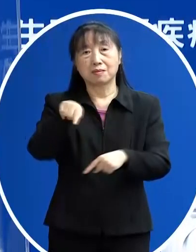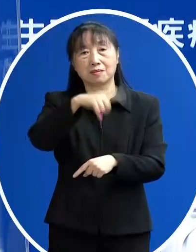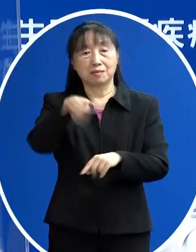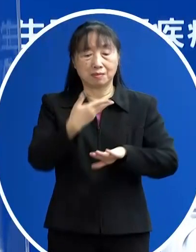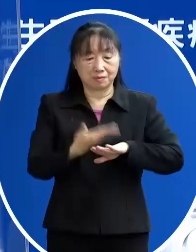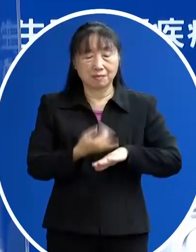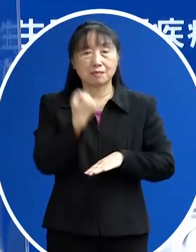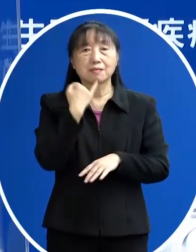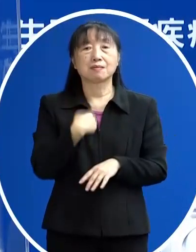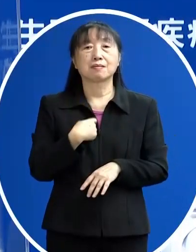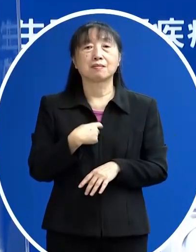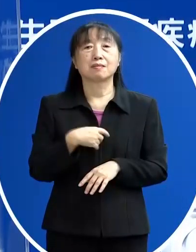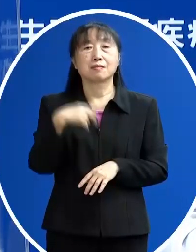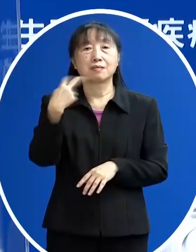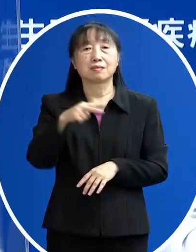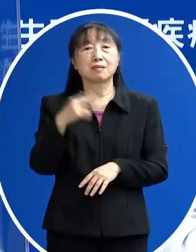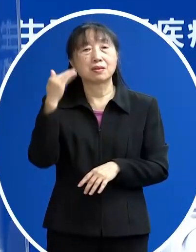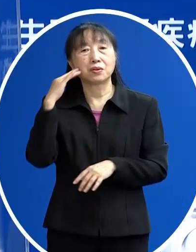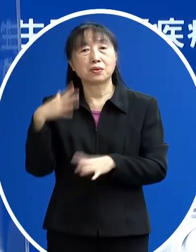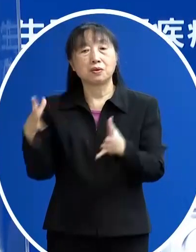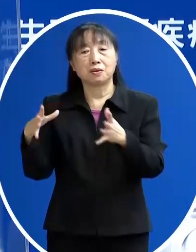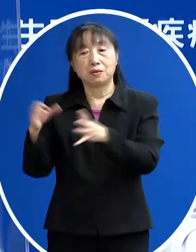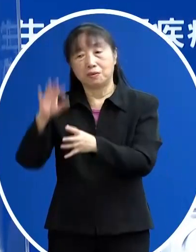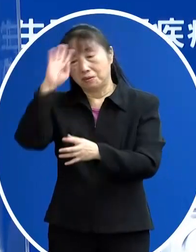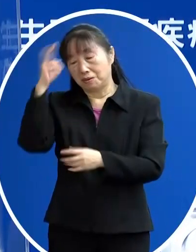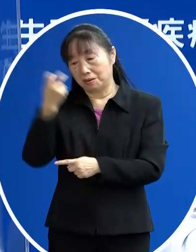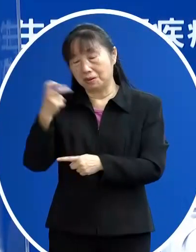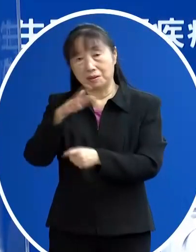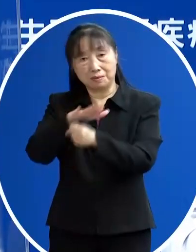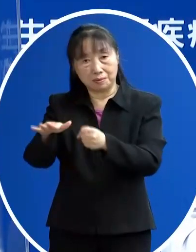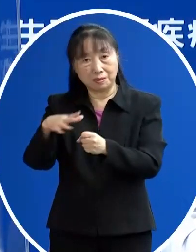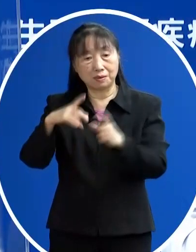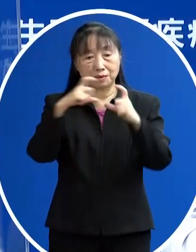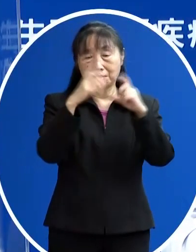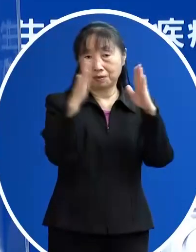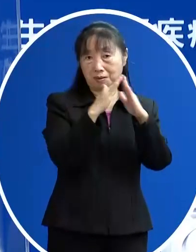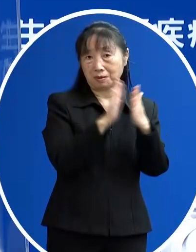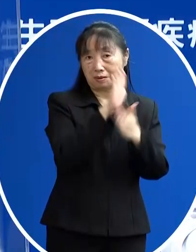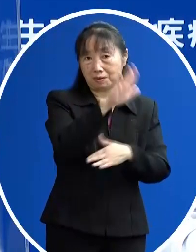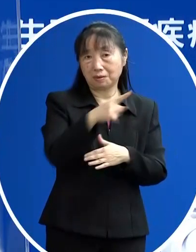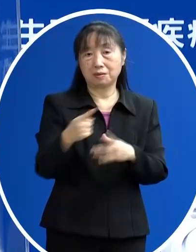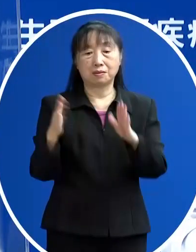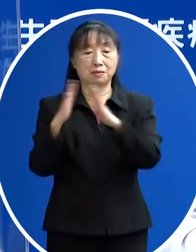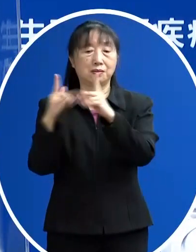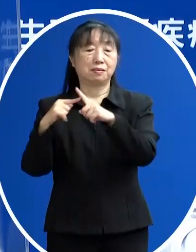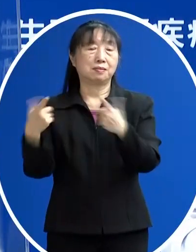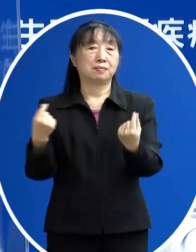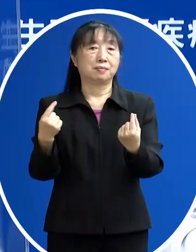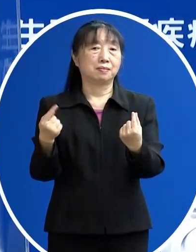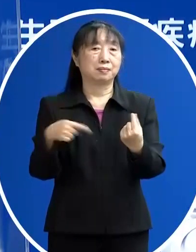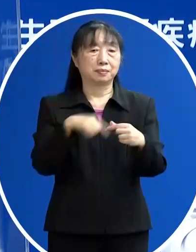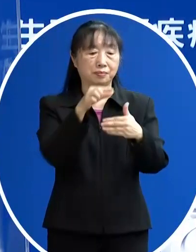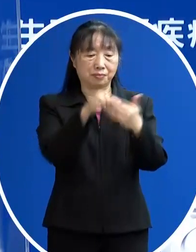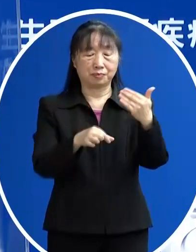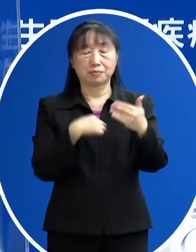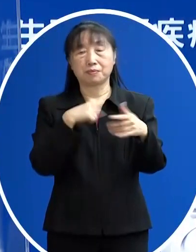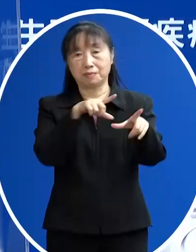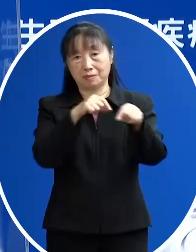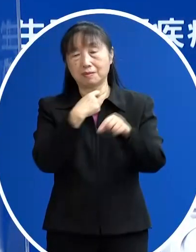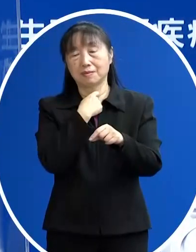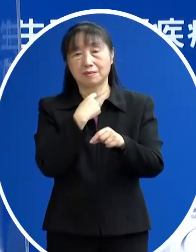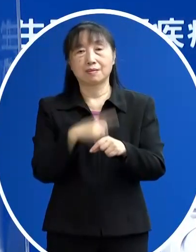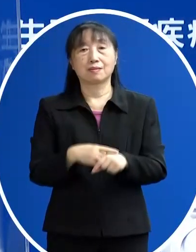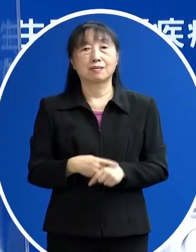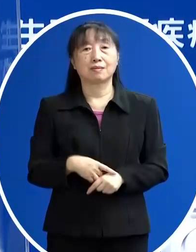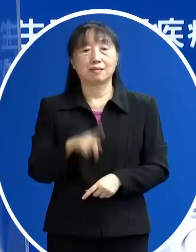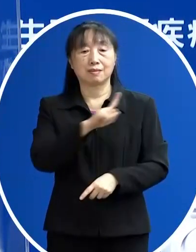希望在居檢回家的人家裡的時候 那同住的家人一定要堅守是加強版的自主管